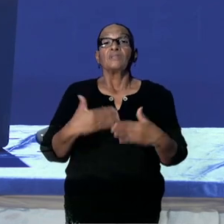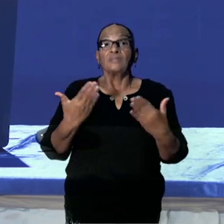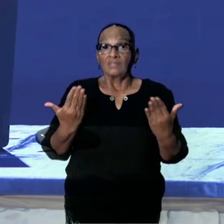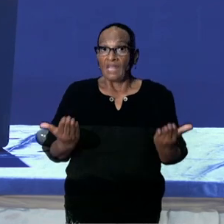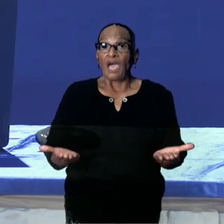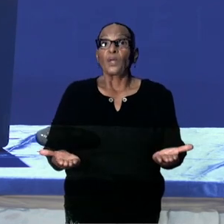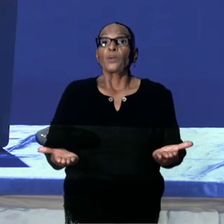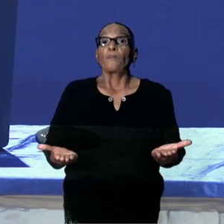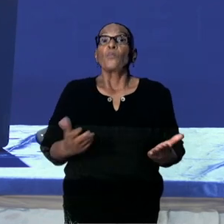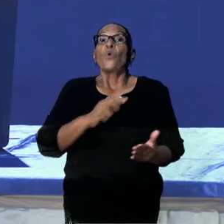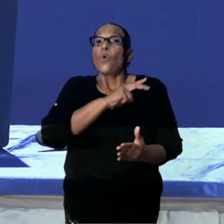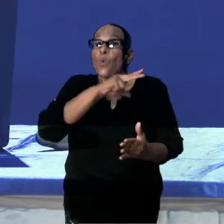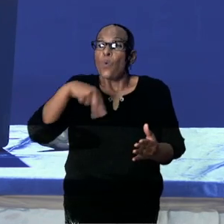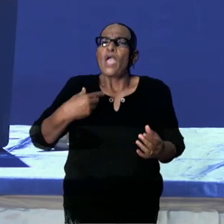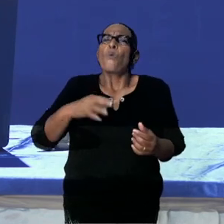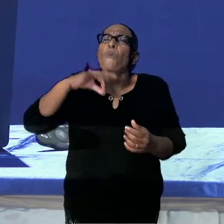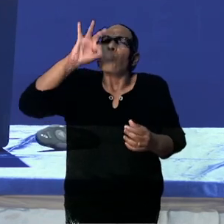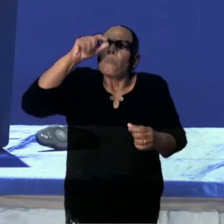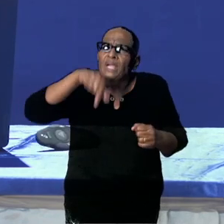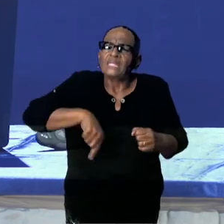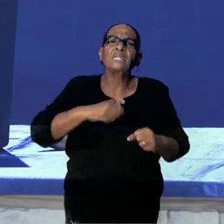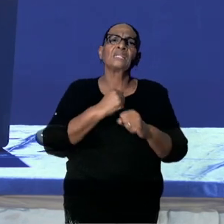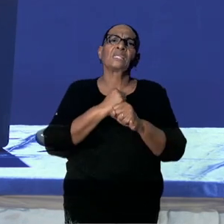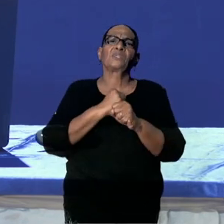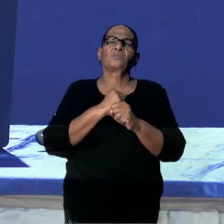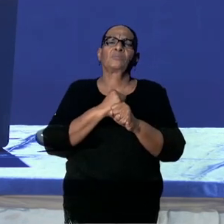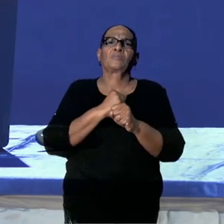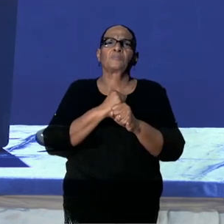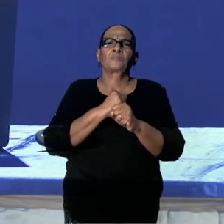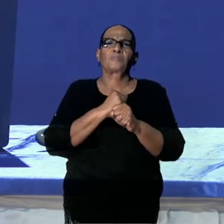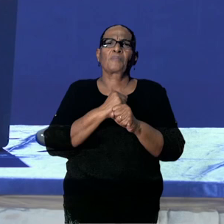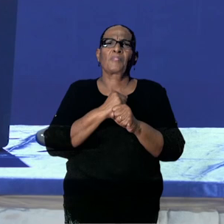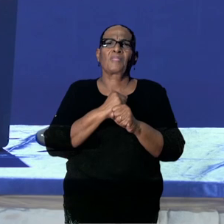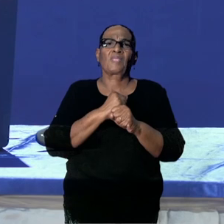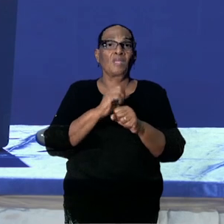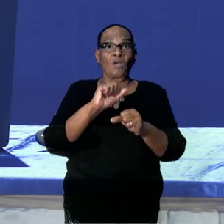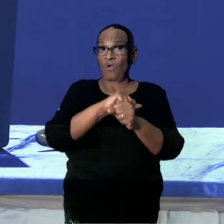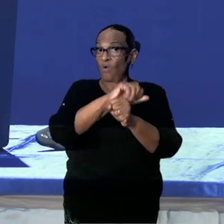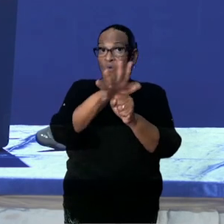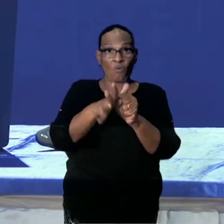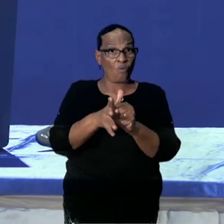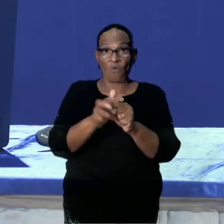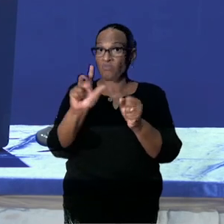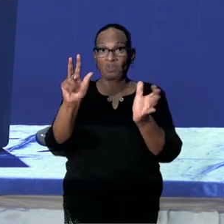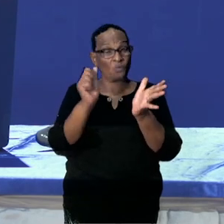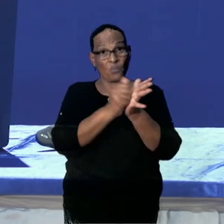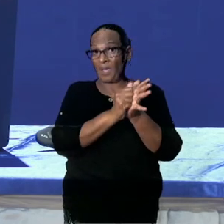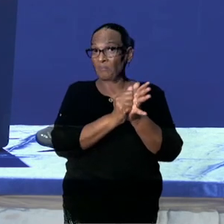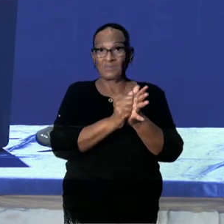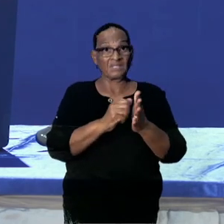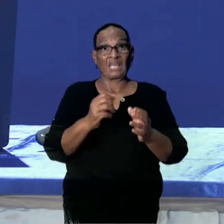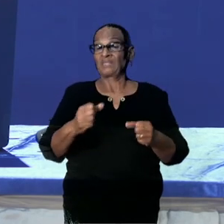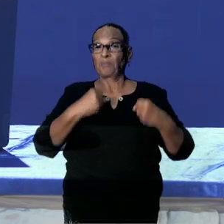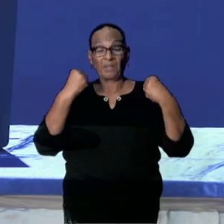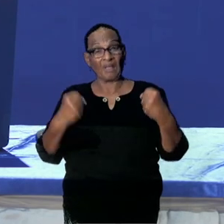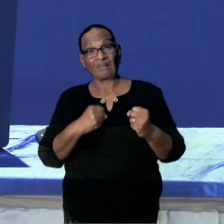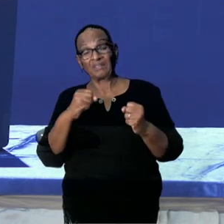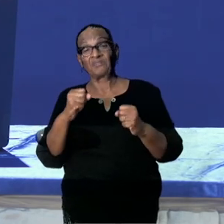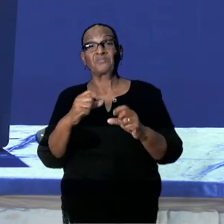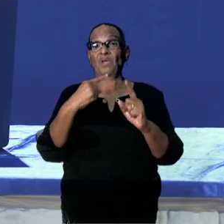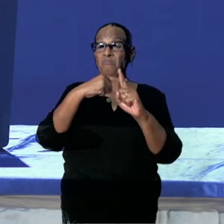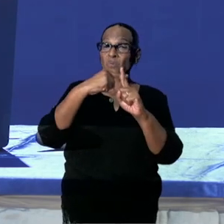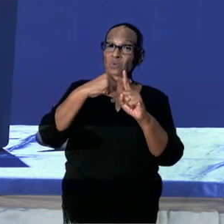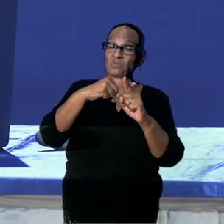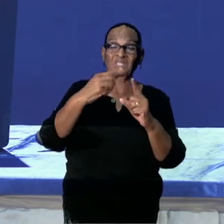kijken naar hoe wij dit het beste kunnen doen. Want het heeft niet gewerkt. Maar ik zie dat, op de COVID-website met positieve cases, met actieve cases, is dat